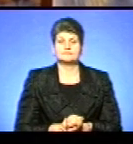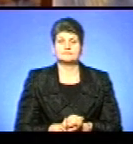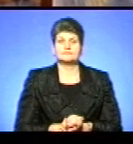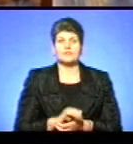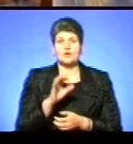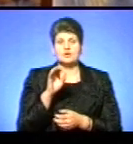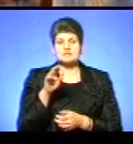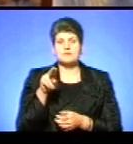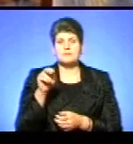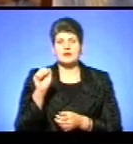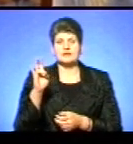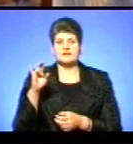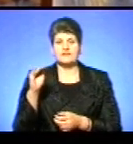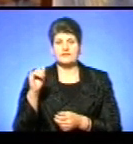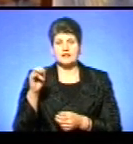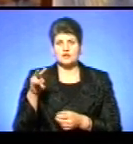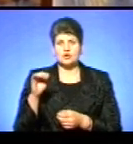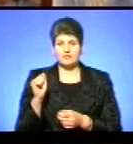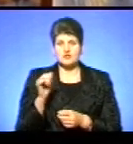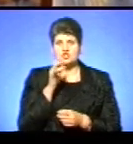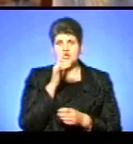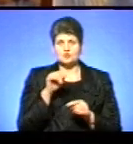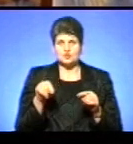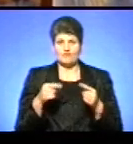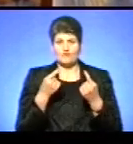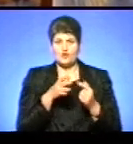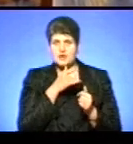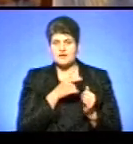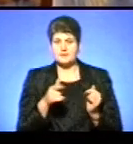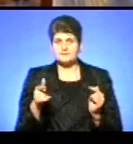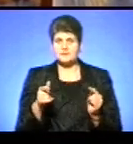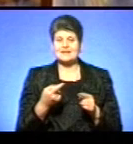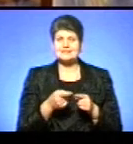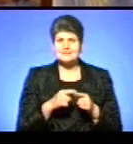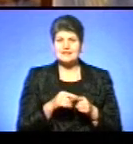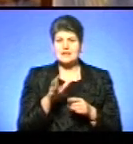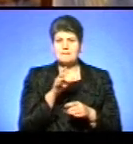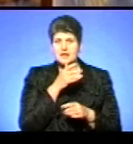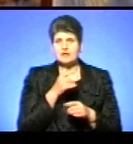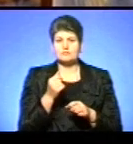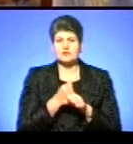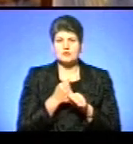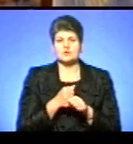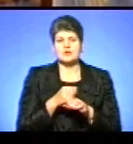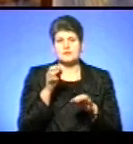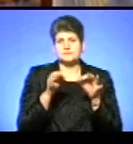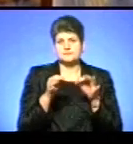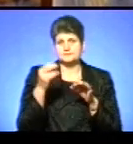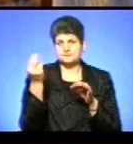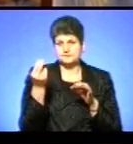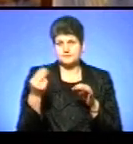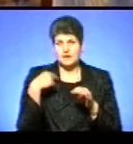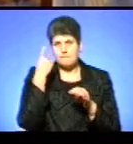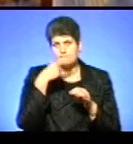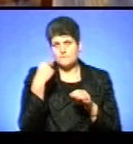Олександра Панфілова у «Палітри» з часу заснування. За цей період в основному працюю в жанрах пейзажу, портрету і